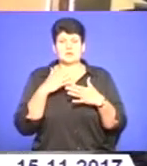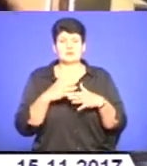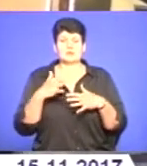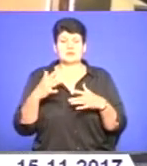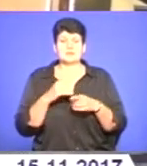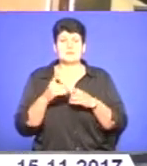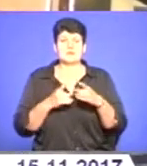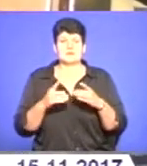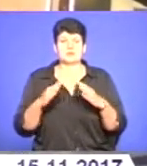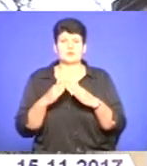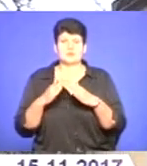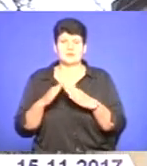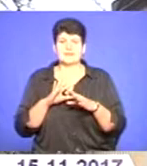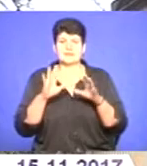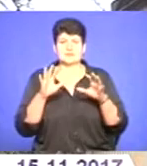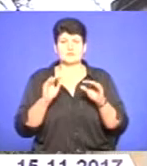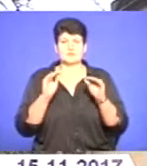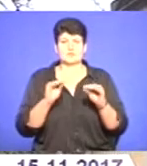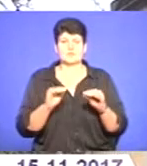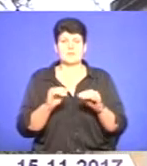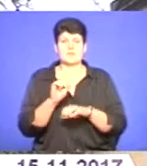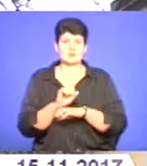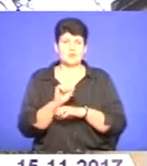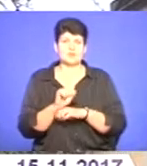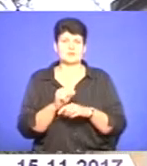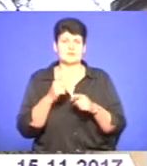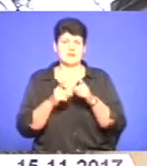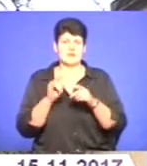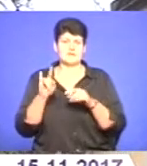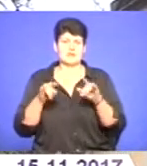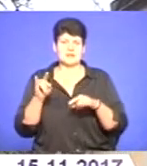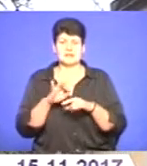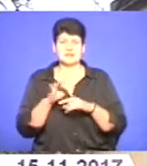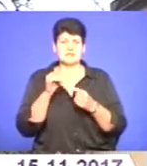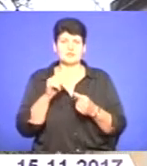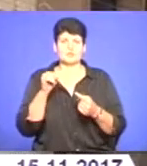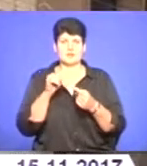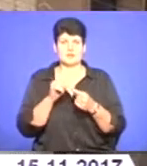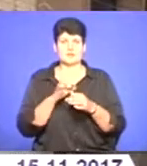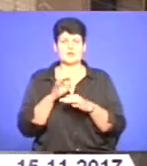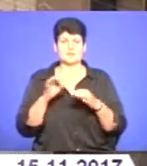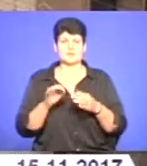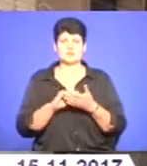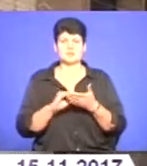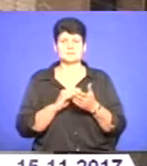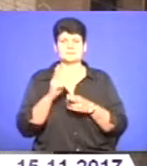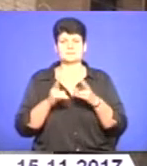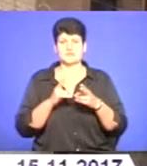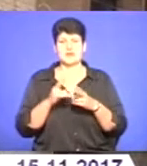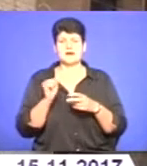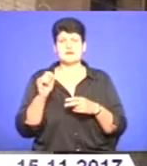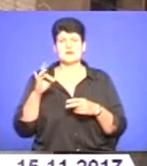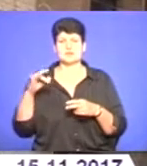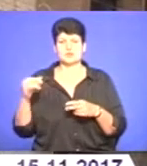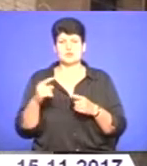змінює фасад будинку і незаконно встановлює балкон, лоджію чи змінює вікна, які не відповідають загальному проєкту, пишіть скаргу в архітектурний відділ